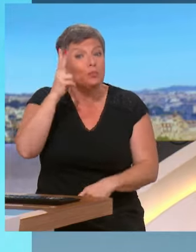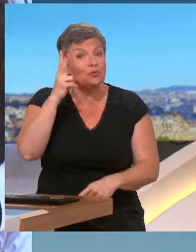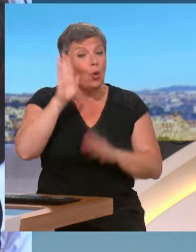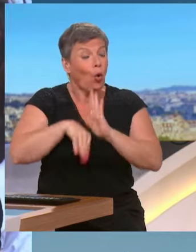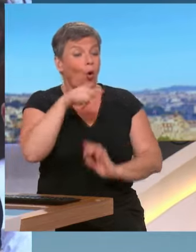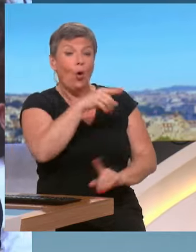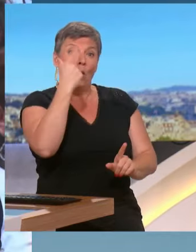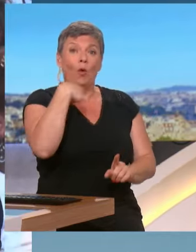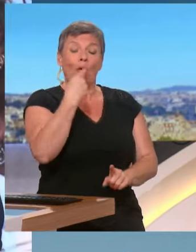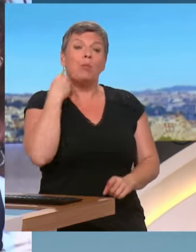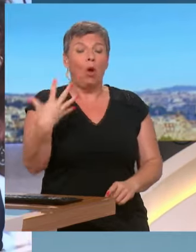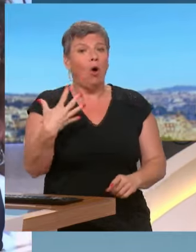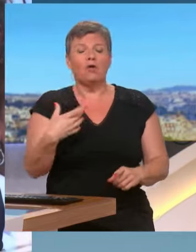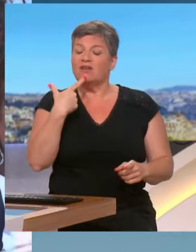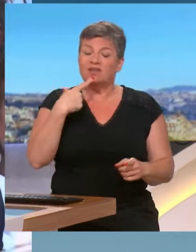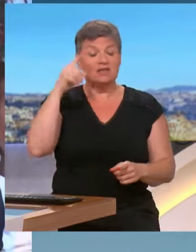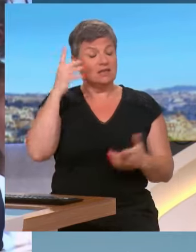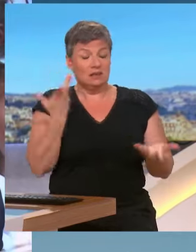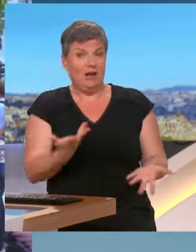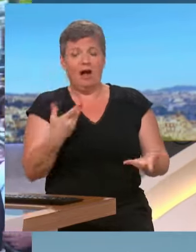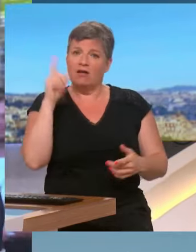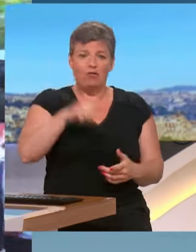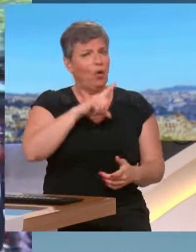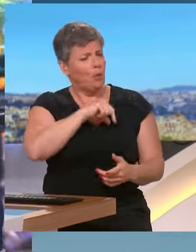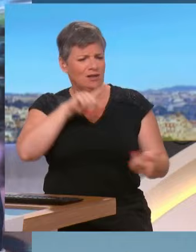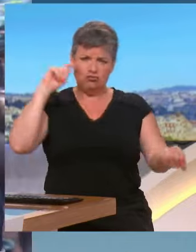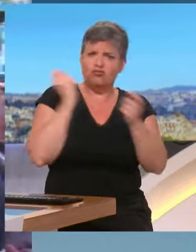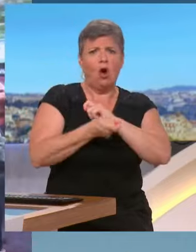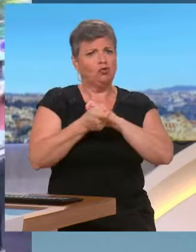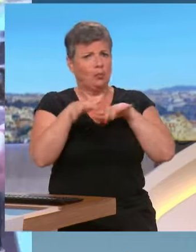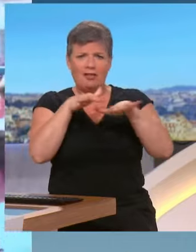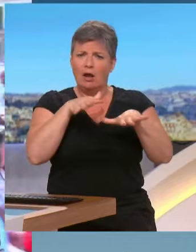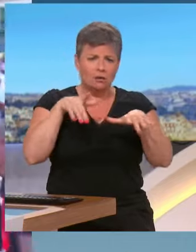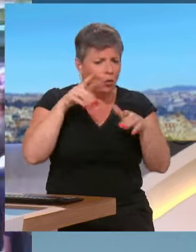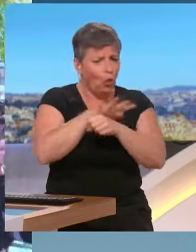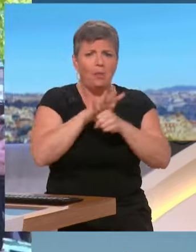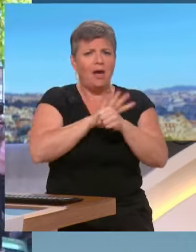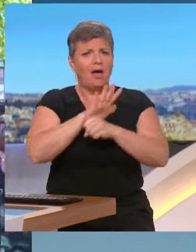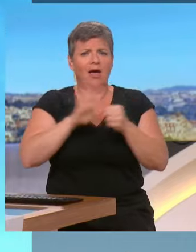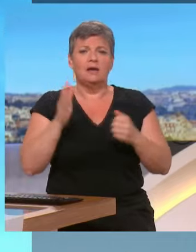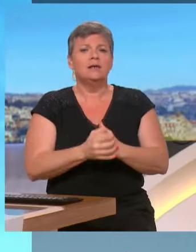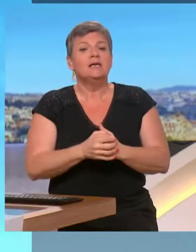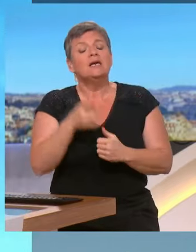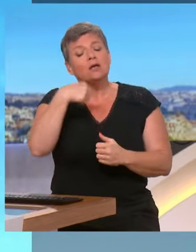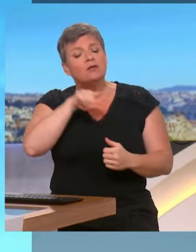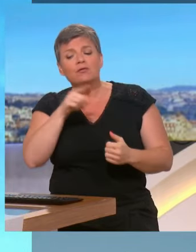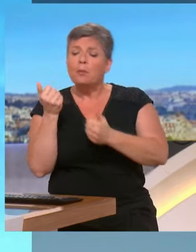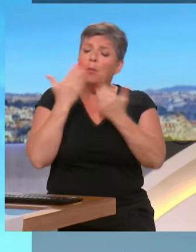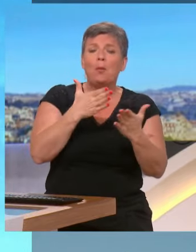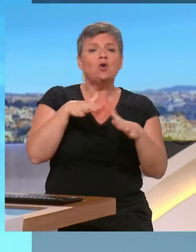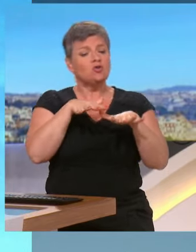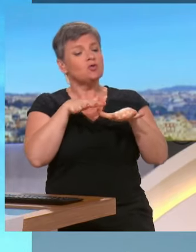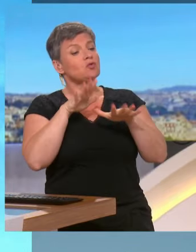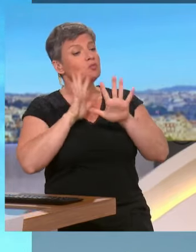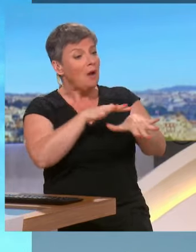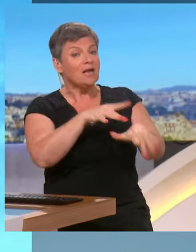refonder la police de la cave au grenier, ce que nous proposons avec cette marche. proposez, ce seront des marches pour la justice, dites-vous. Est-ce que sur le plan de